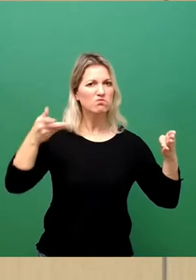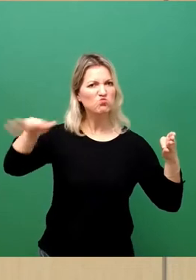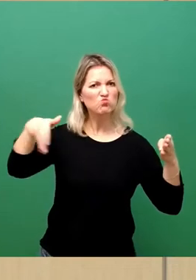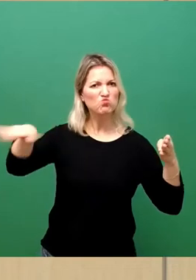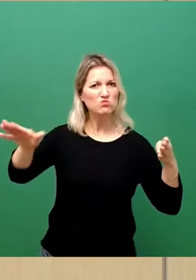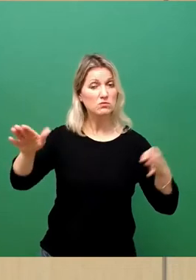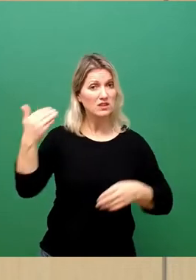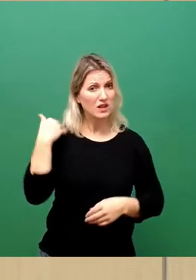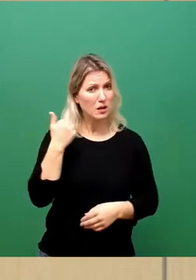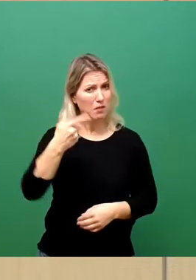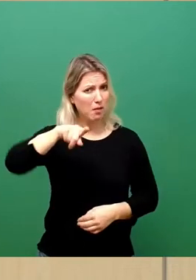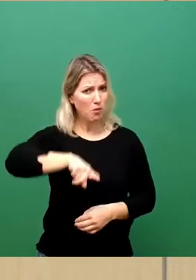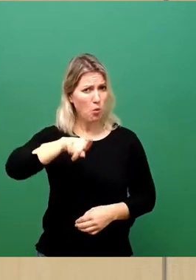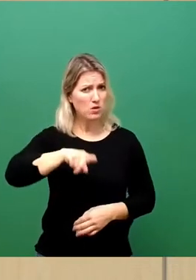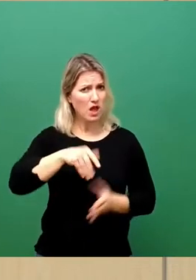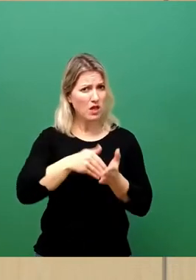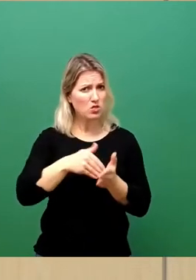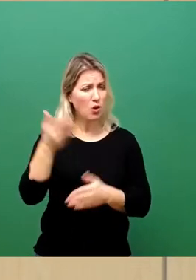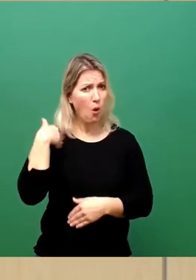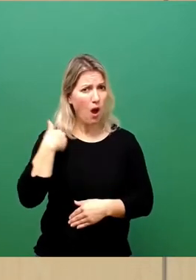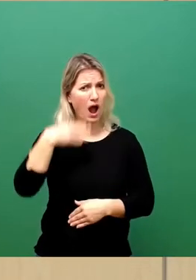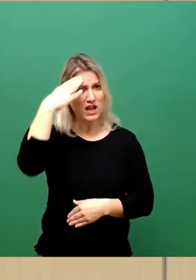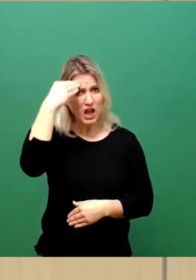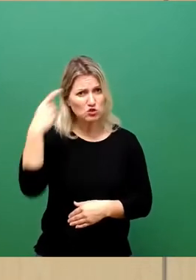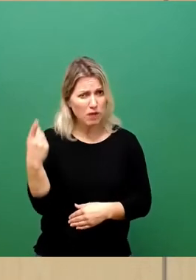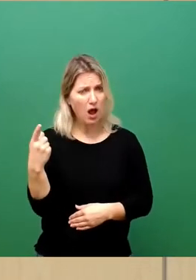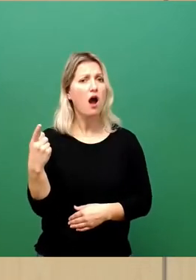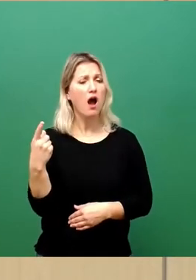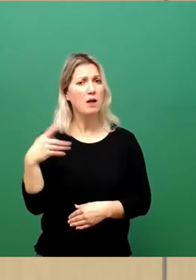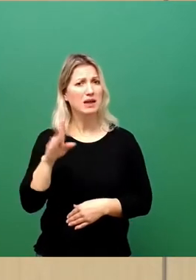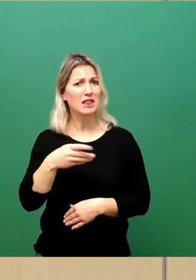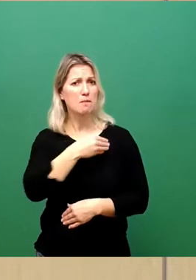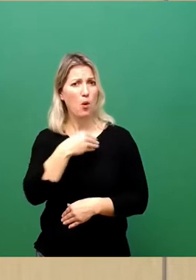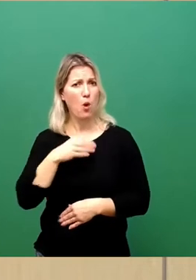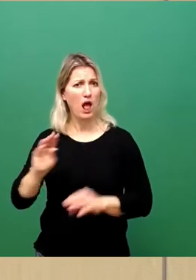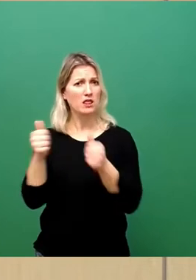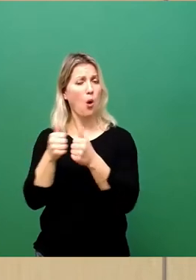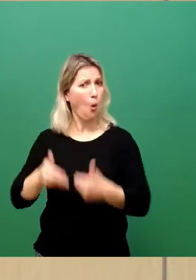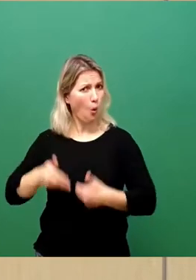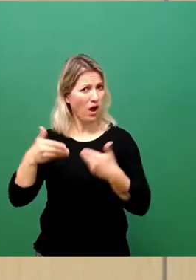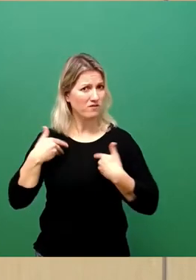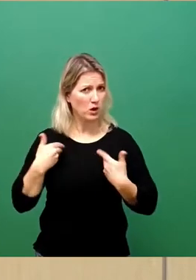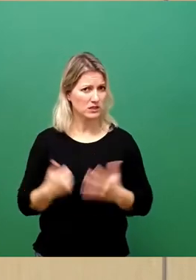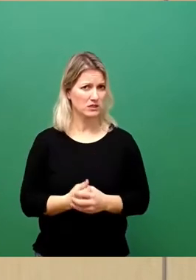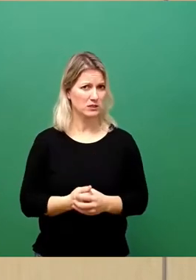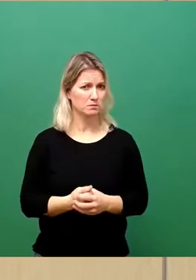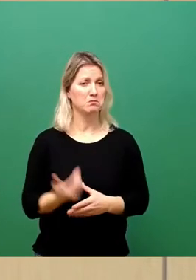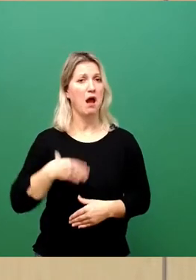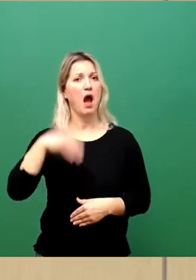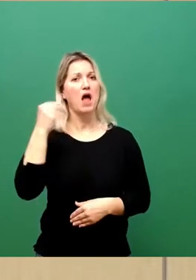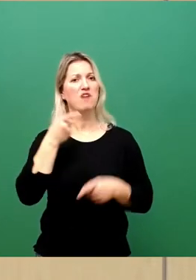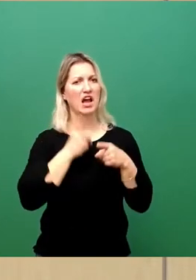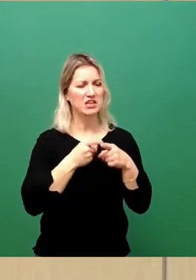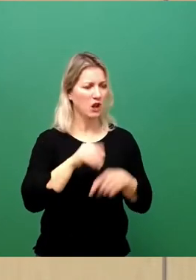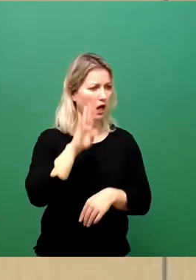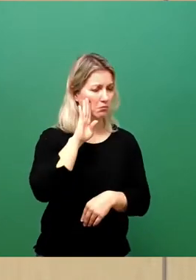Ministerpräsident Kretschmer im Zusammenhang mit Polen gefeiert wurden. Zunächst waren das Meldungen aus Griechenland, Spanien,